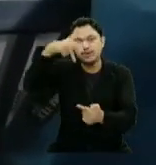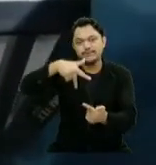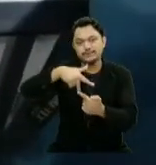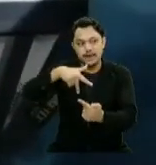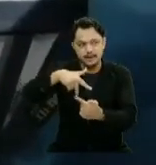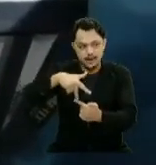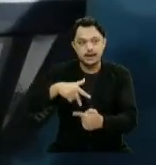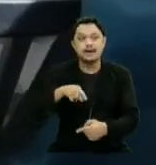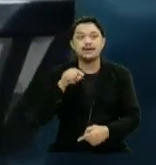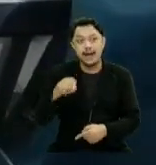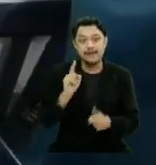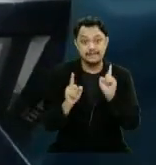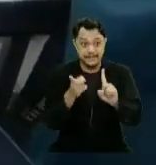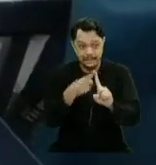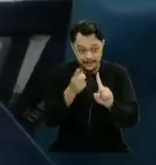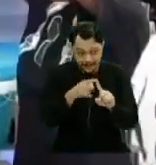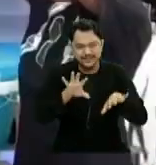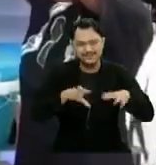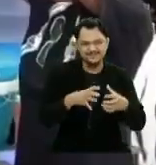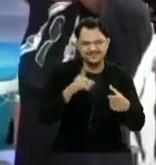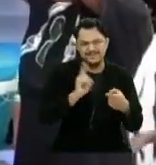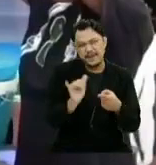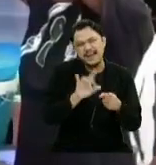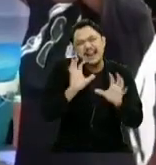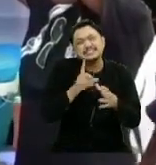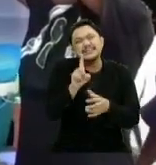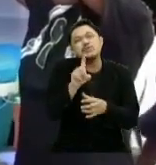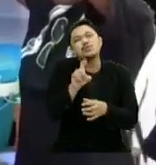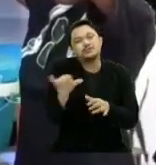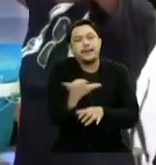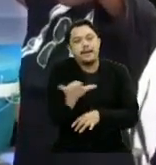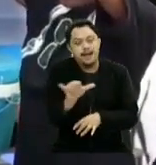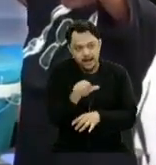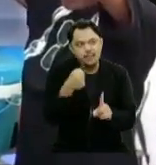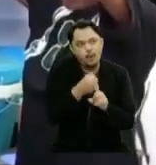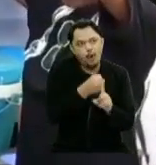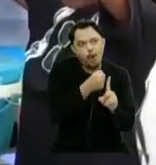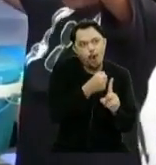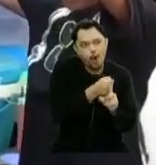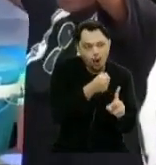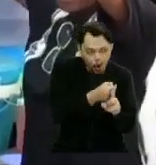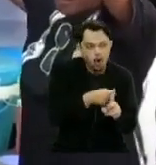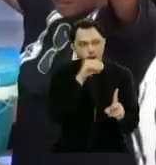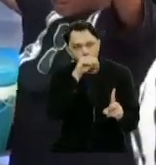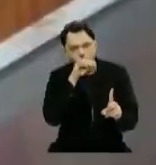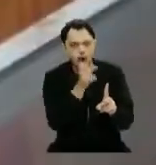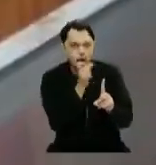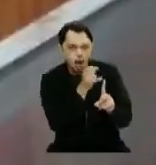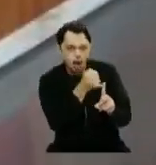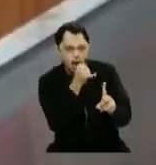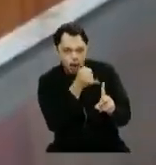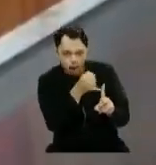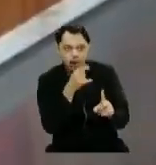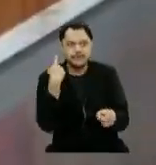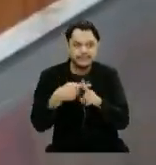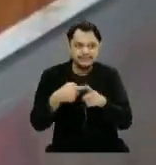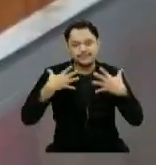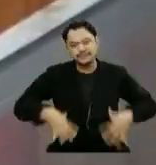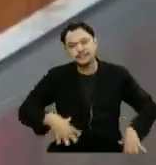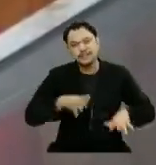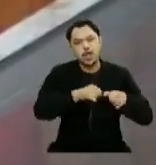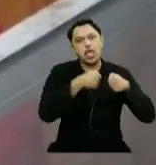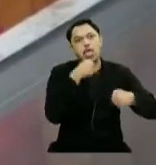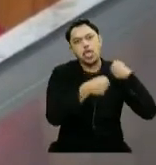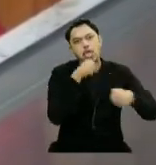yang juga sama-sama duduk di bangku kelas 1. Korban tidak hanya dibuli secara alisan, namun juga secara fisik. Beberapa pelaku menendang